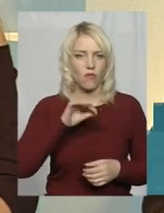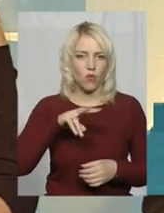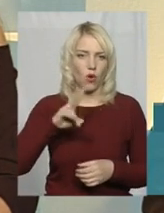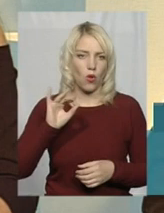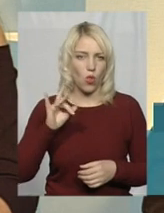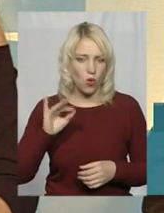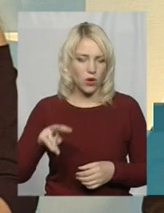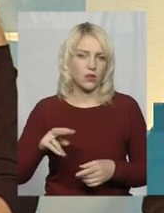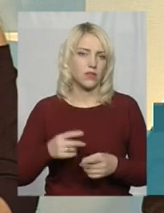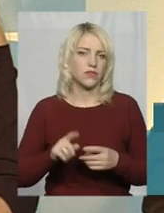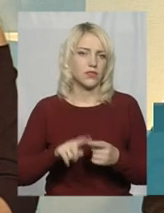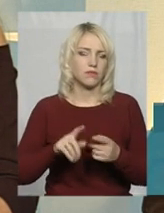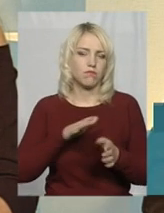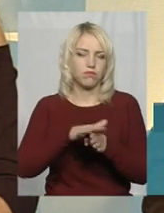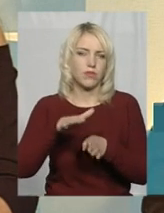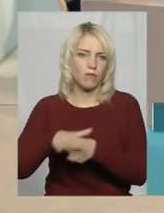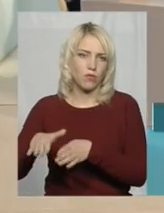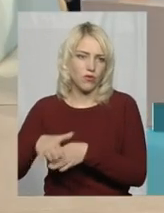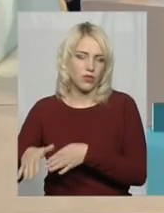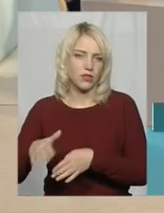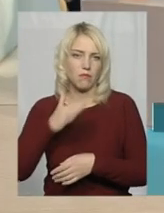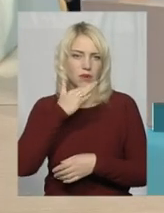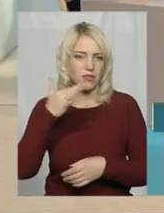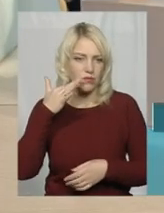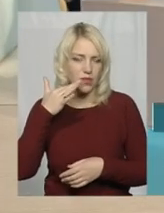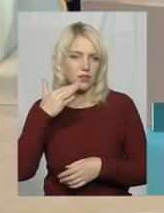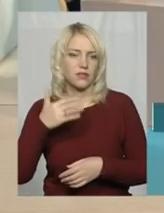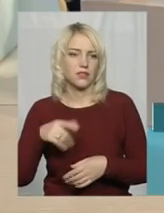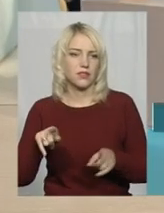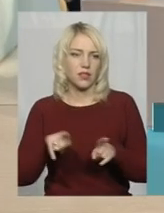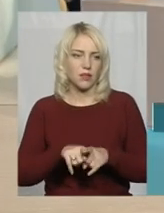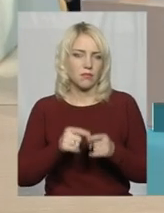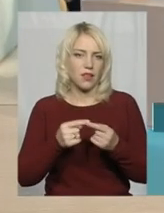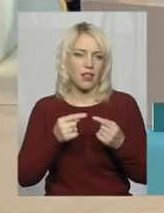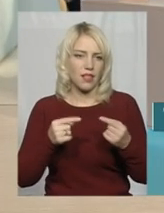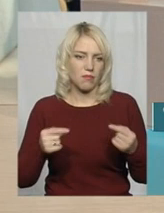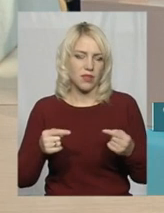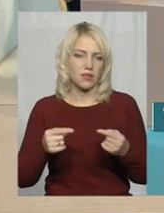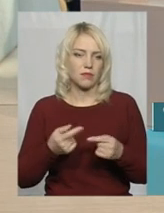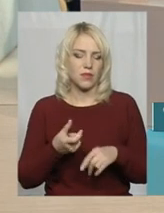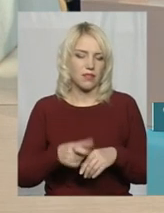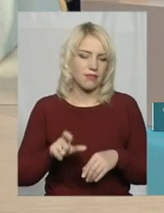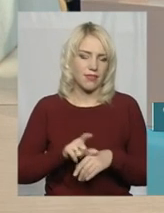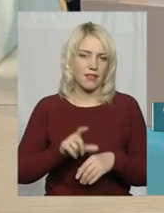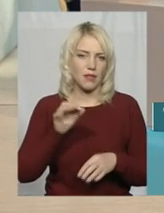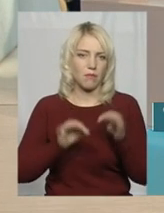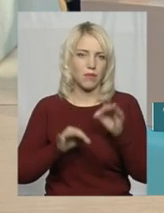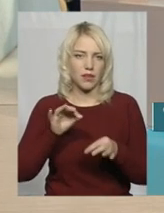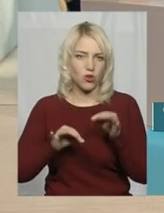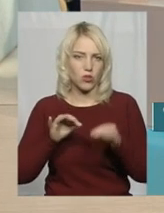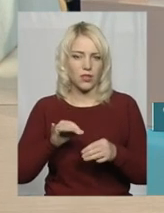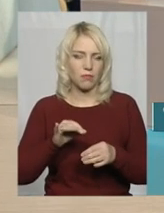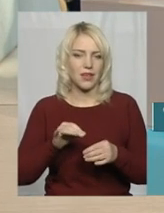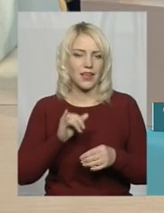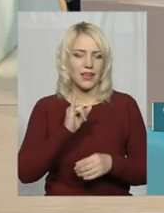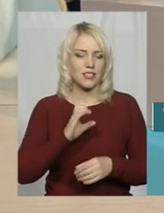багатьма такими надприродними істотами. І,